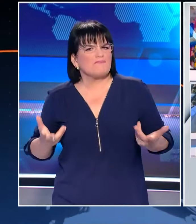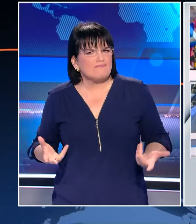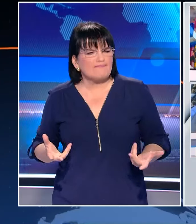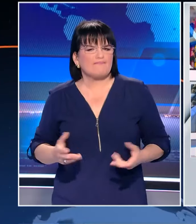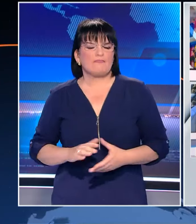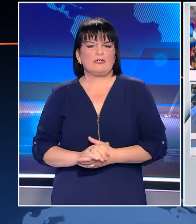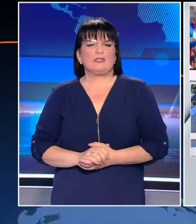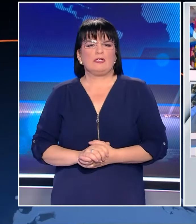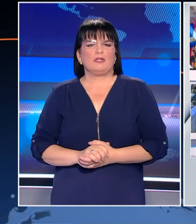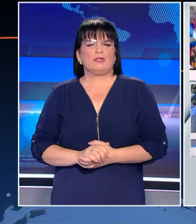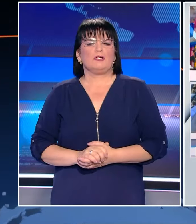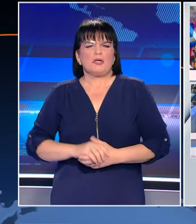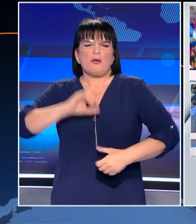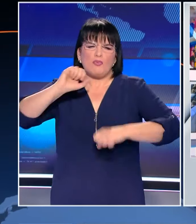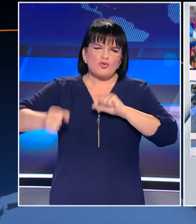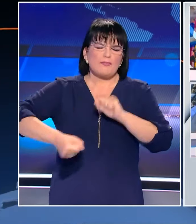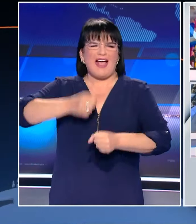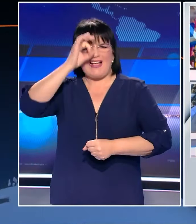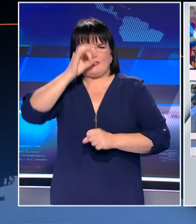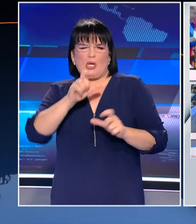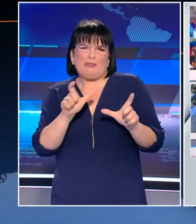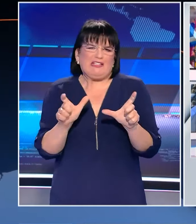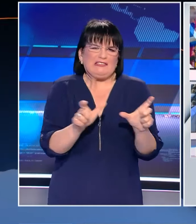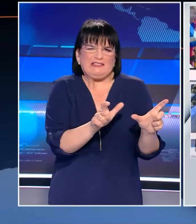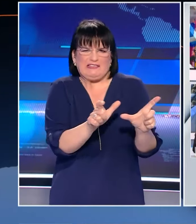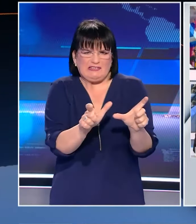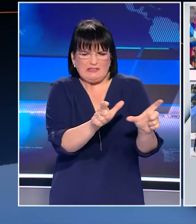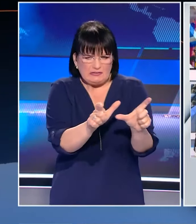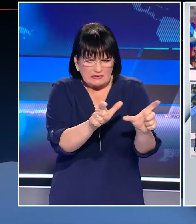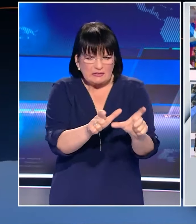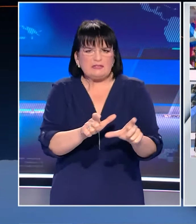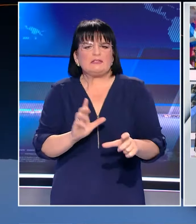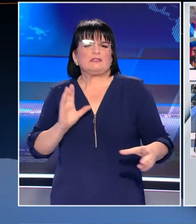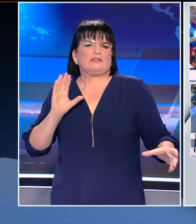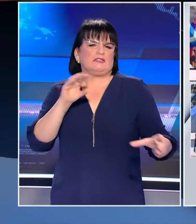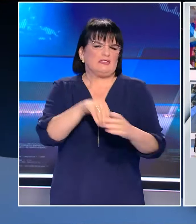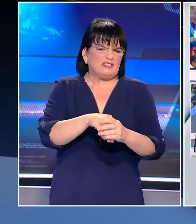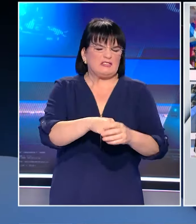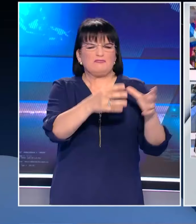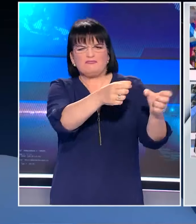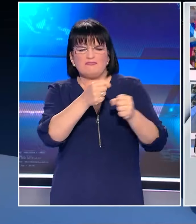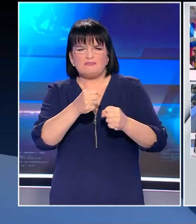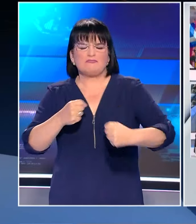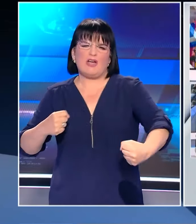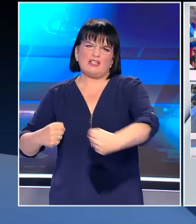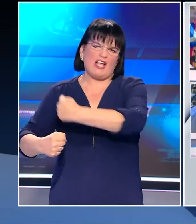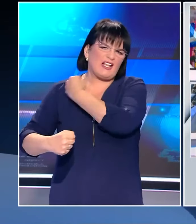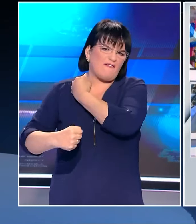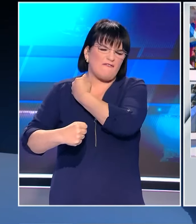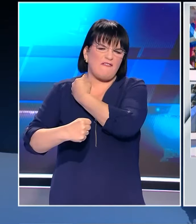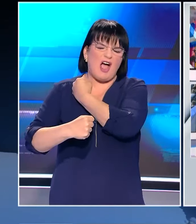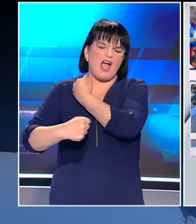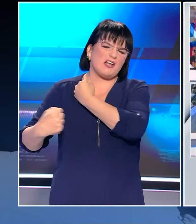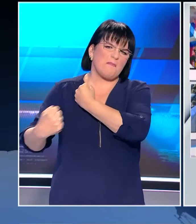παρά τις προσπάθειες των αστυνομικών να συμπλέκονται, να το πιάνει, να τον κάνει κεφαλοκλείδωμα,